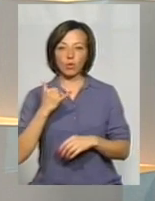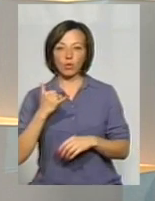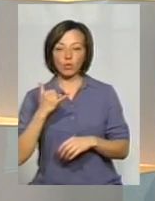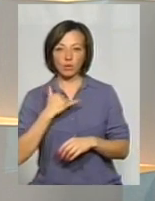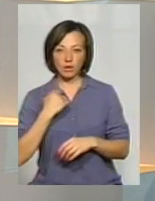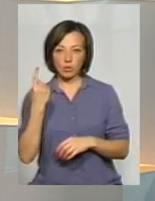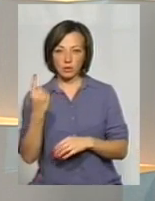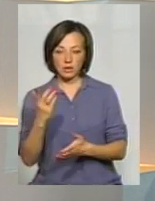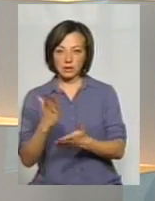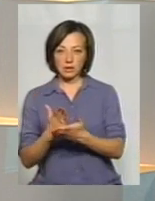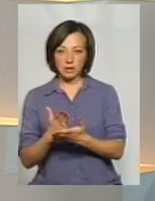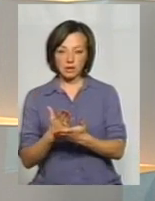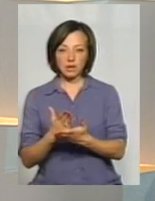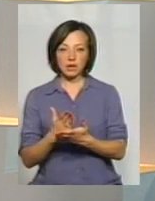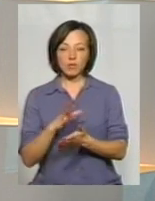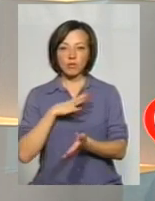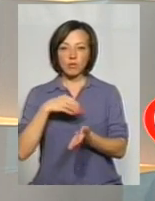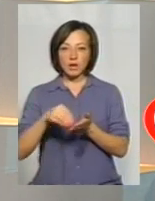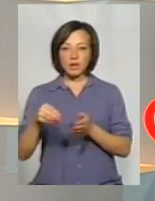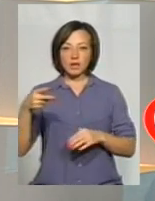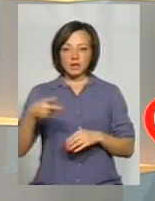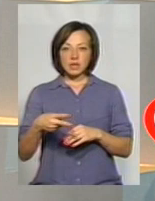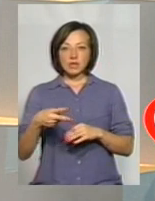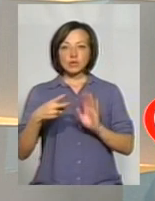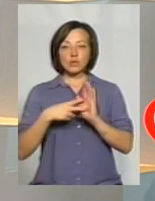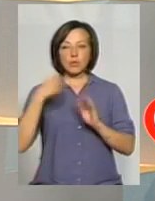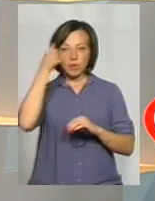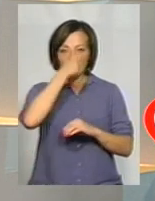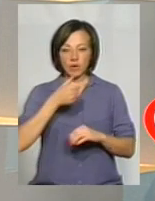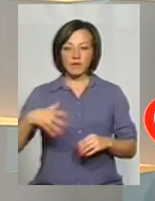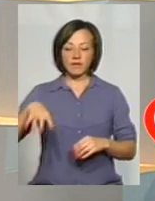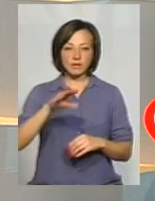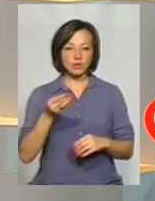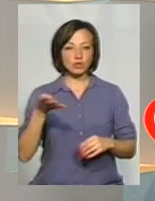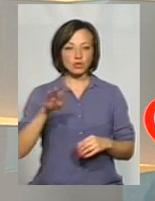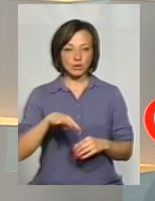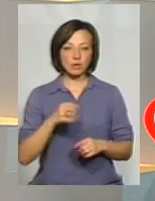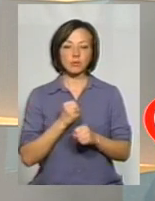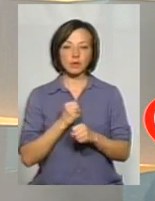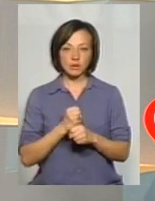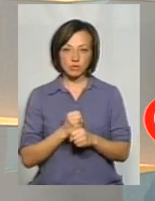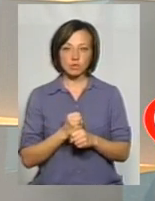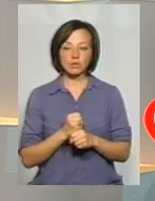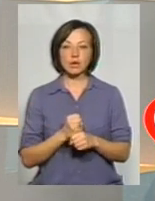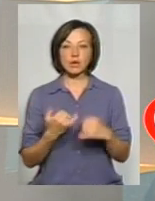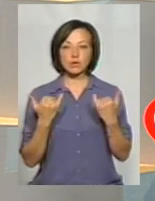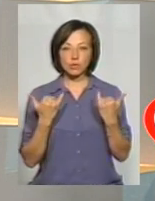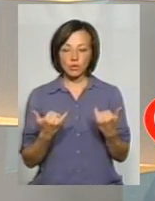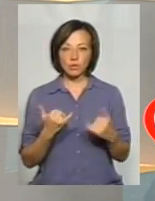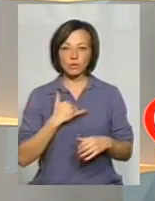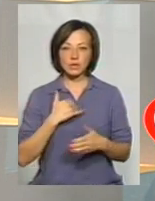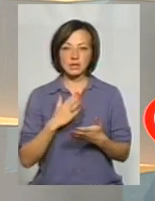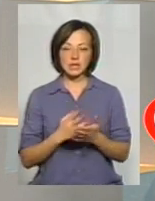«Обалатодора», який був ще придбаний у 2007 році. Всі чотири вони працюють. Сьогодні в нас є